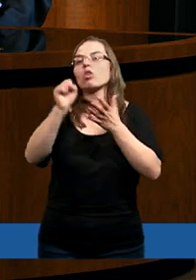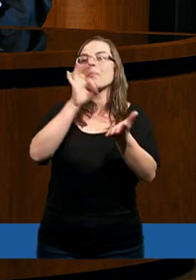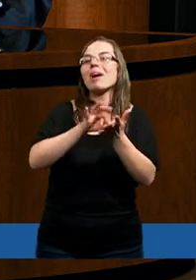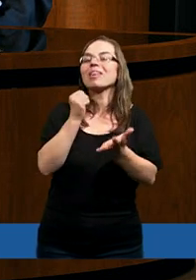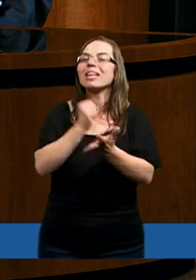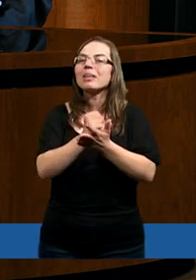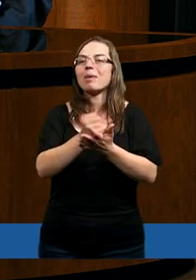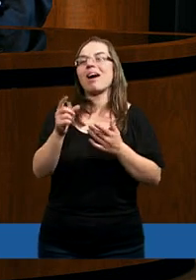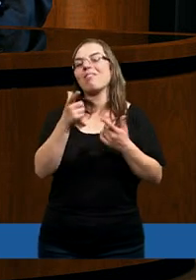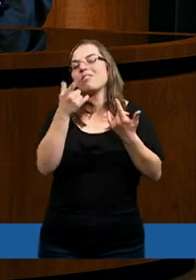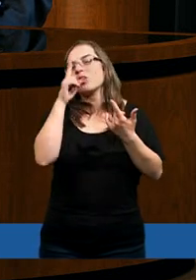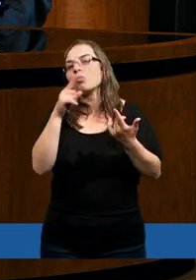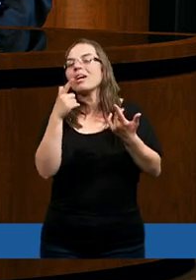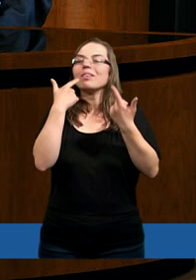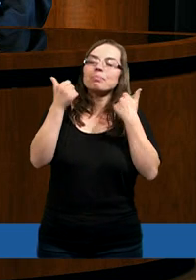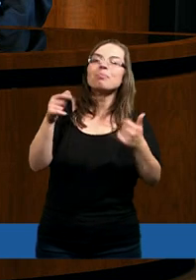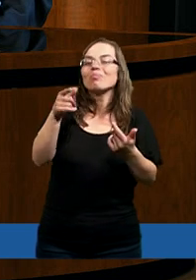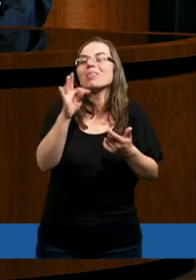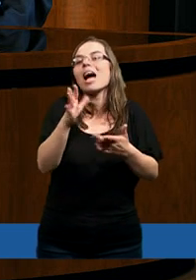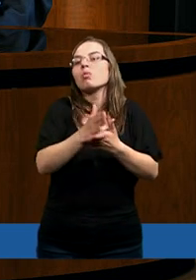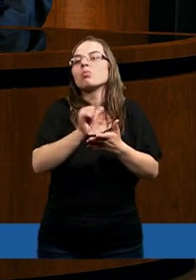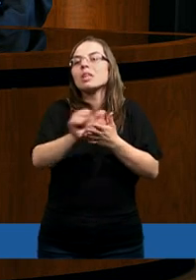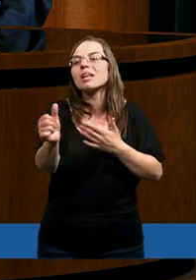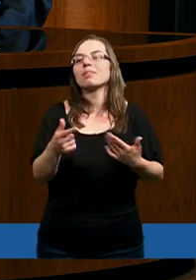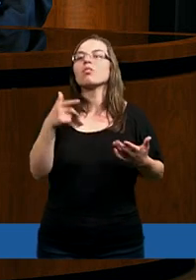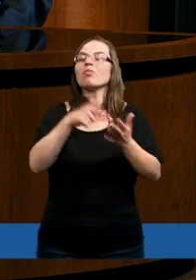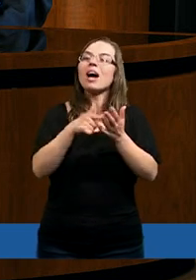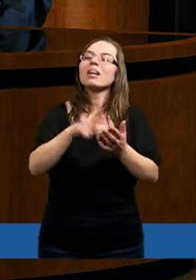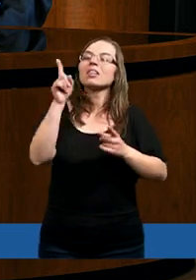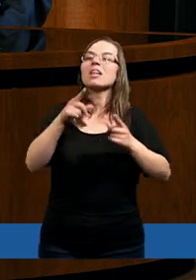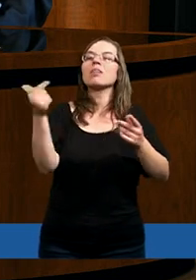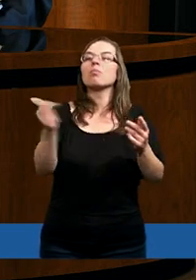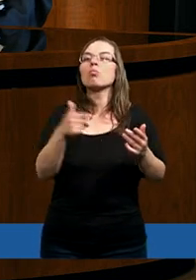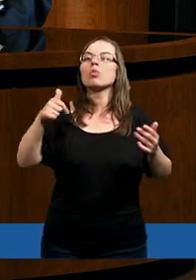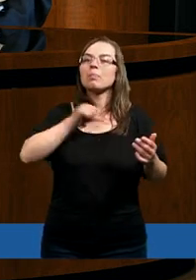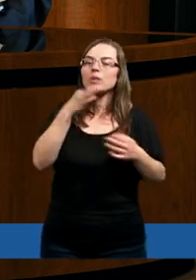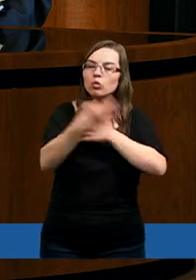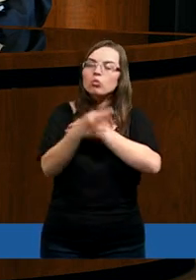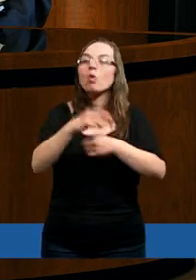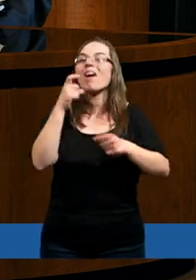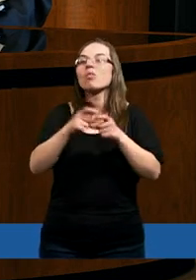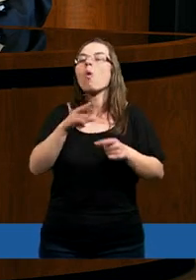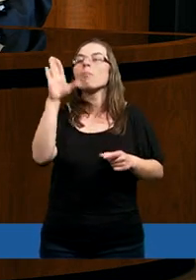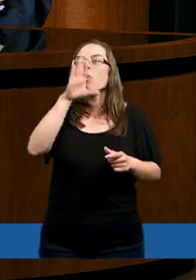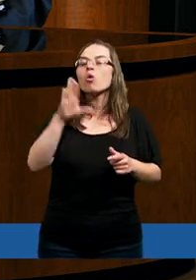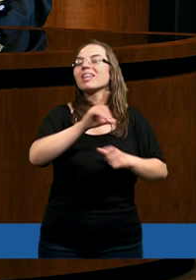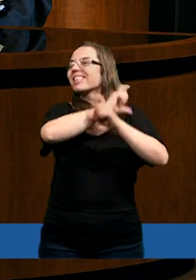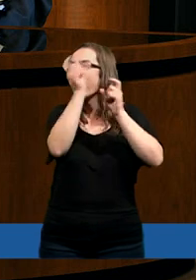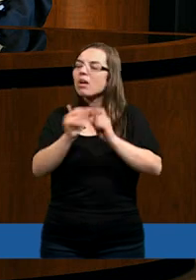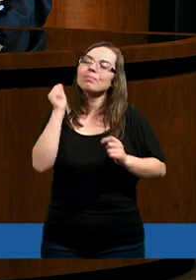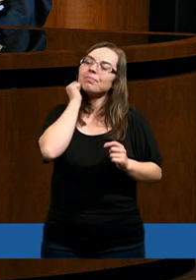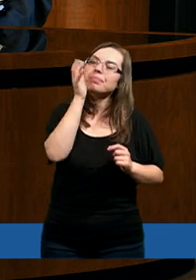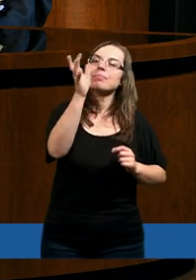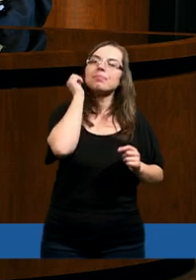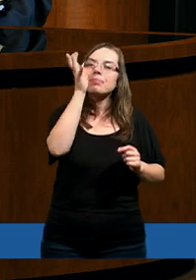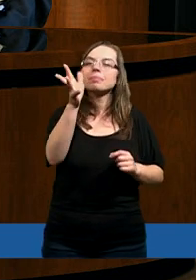stada. Prawda? Tak już jest. No właśnie. Chciałam powiedzieć, że właśnie dlatego musimy studiować Słowo Boże cały